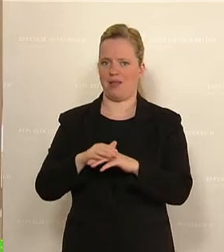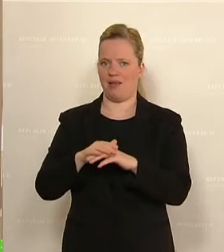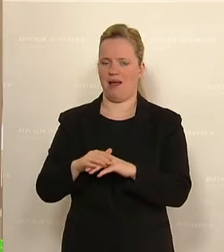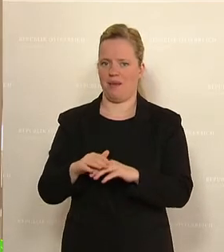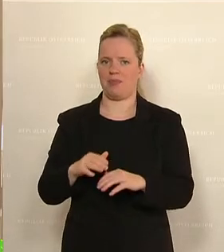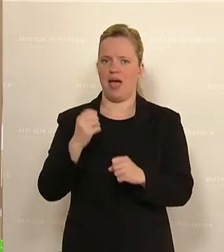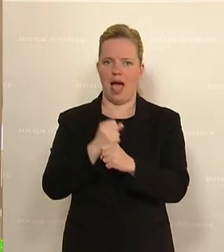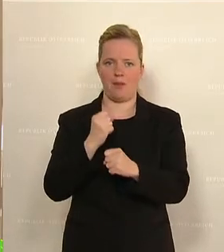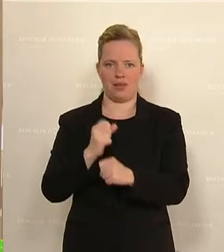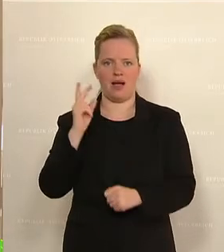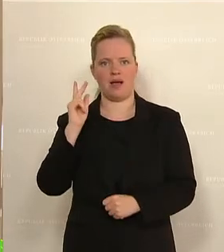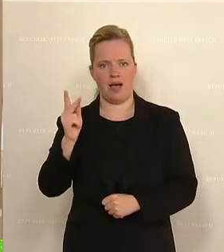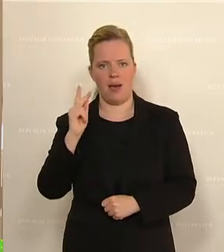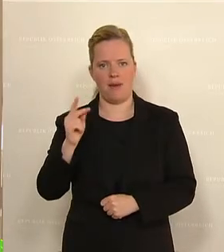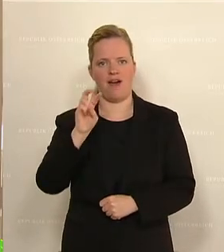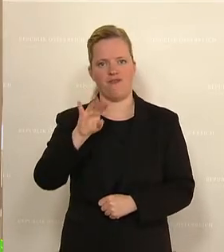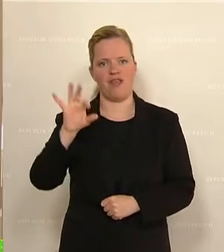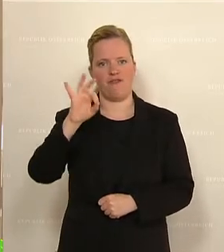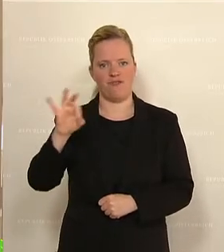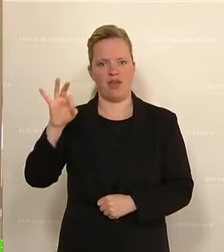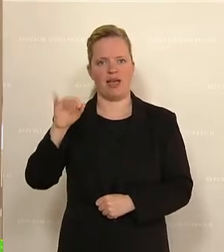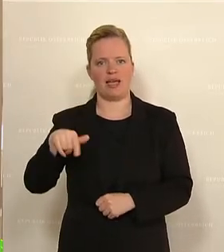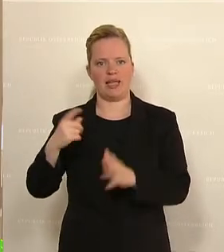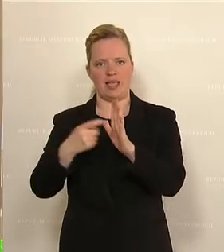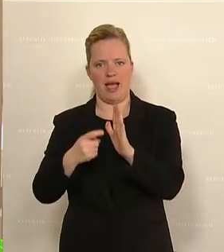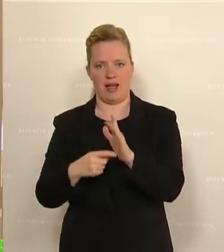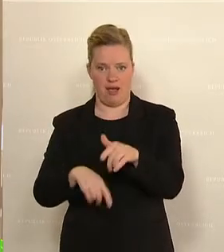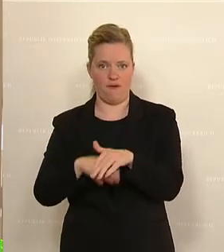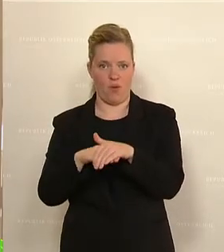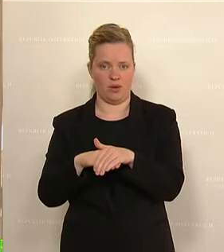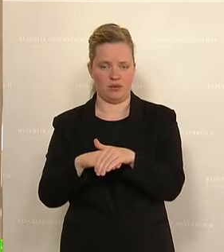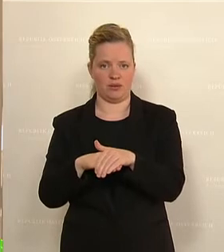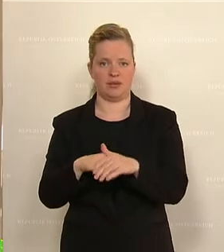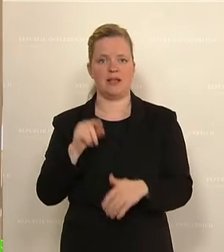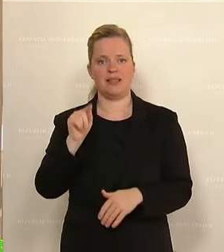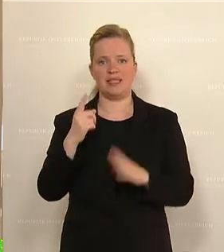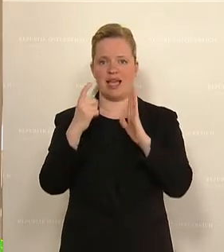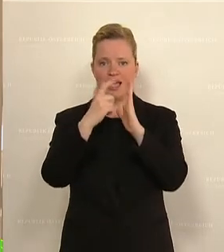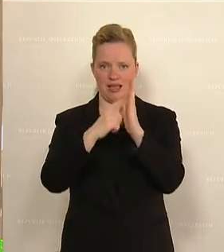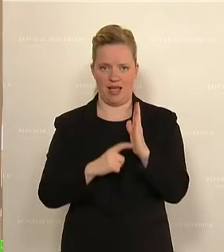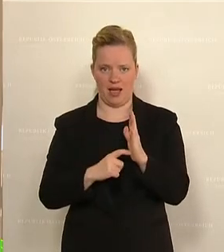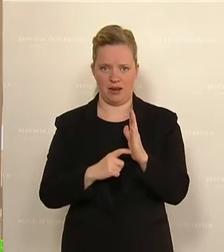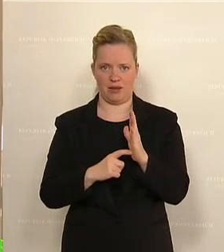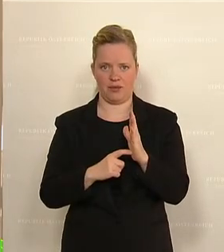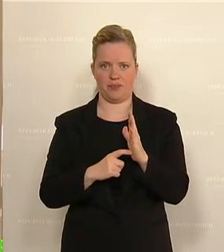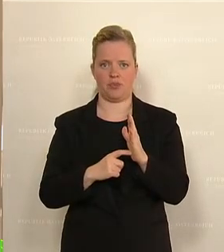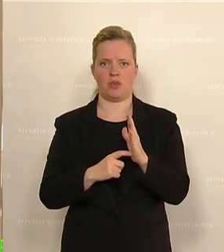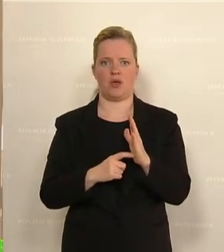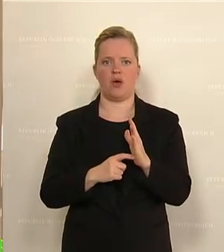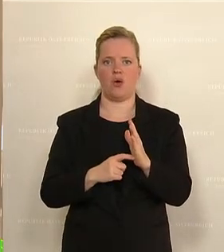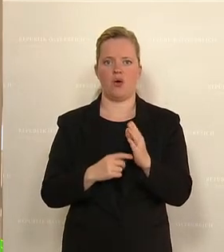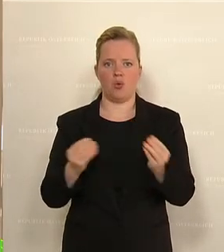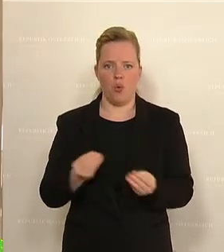Arbeiterkammer erstellten WIV-Kriterien erfüllen. Diese Kriterien legen aufgrund des Alltags der